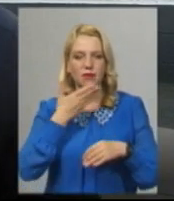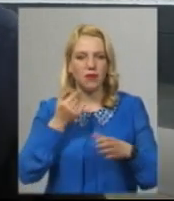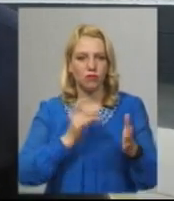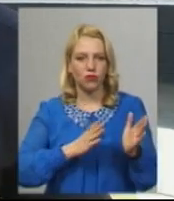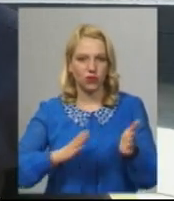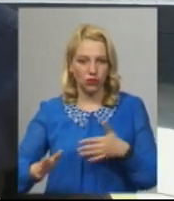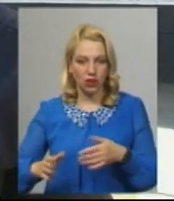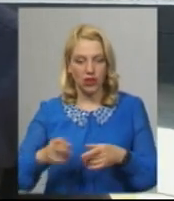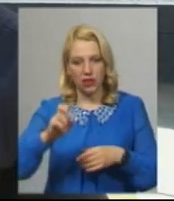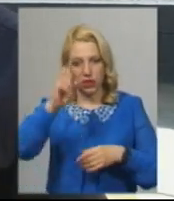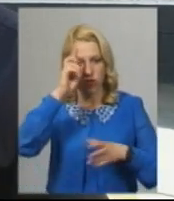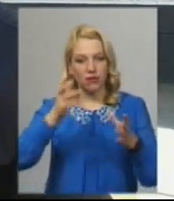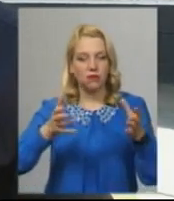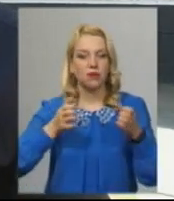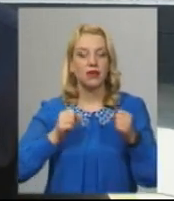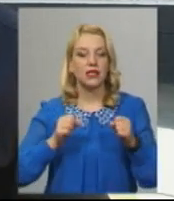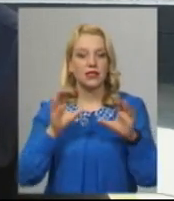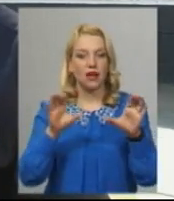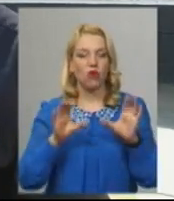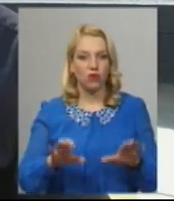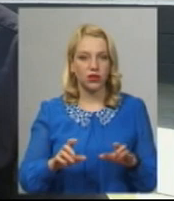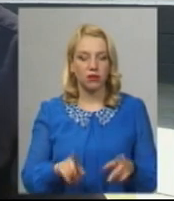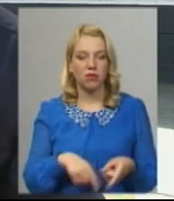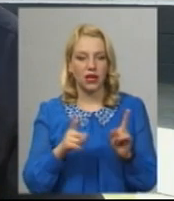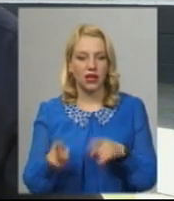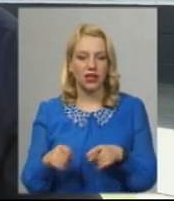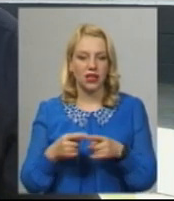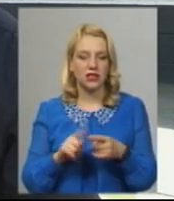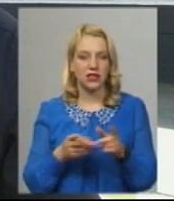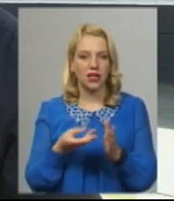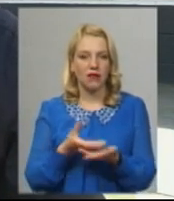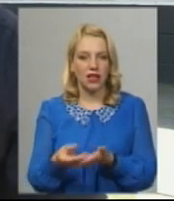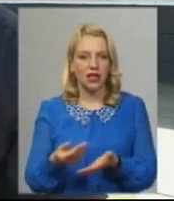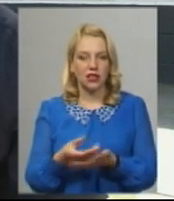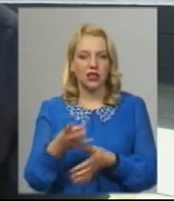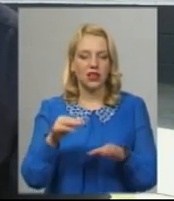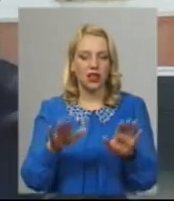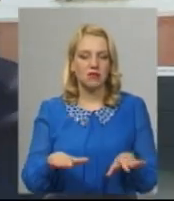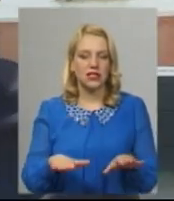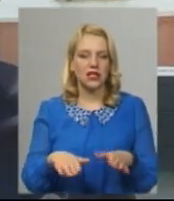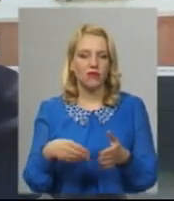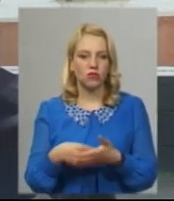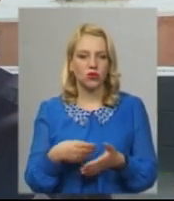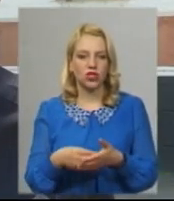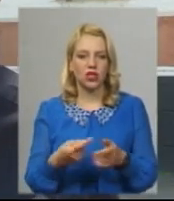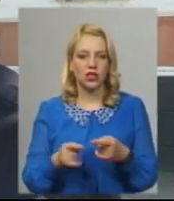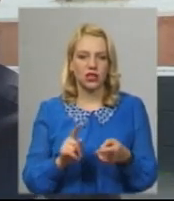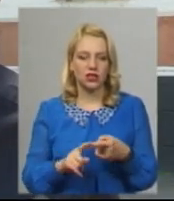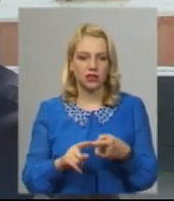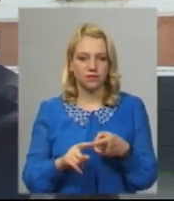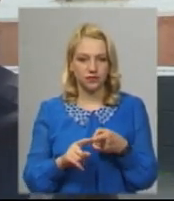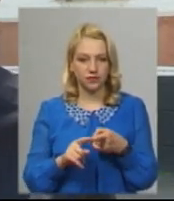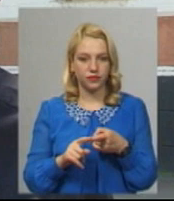Держава приймає закони, перекидає ці видатки на місцеві бюджети, вона, відповідно,